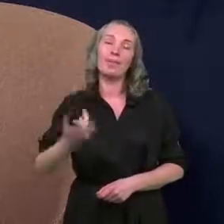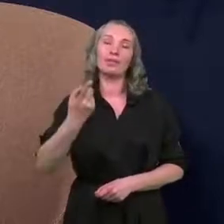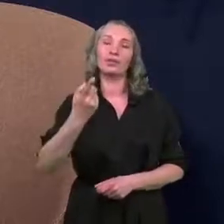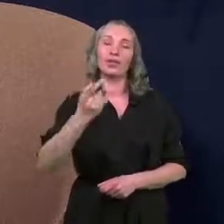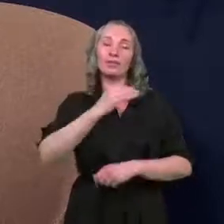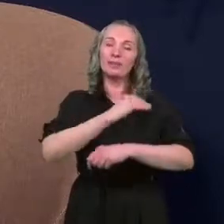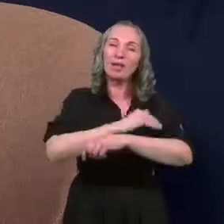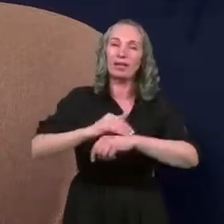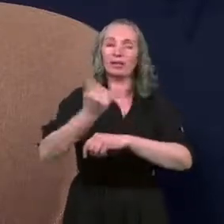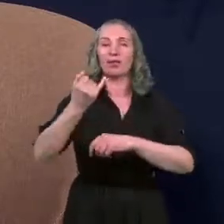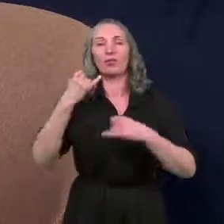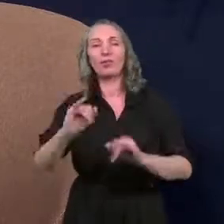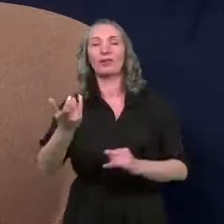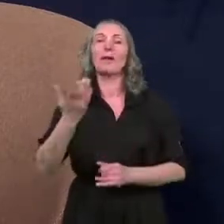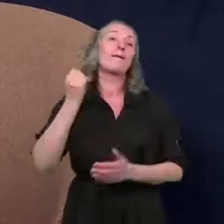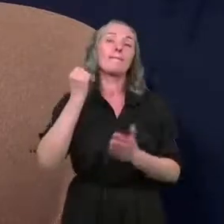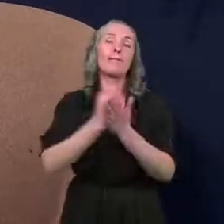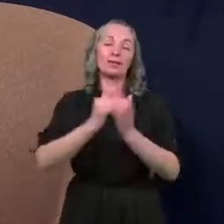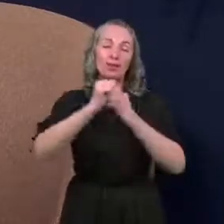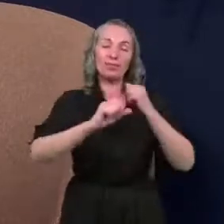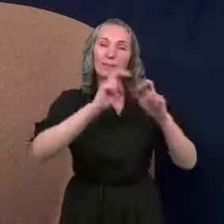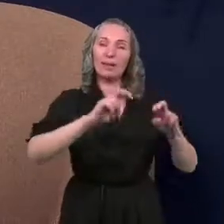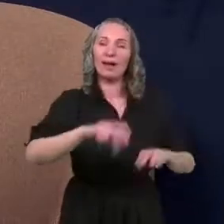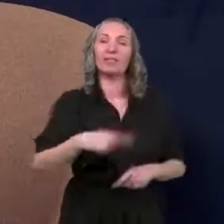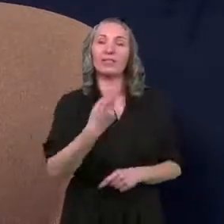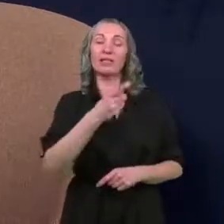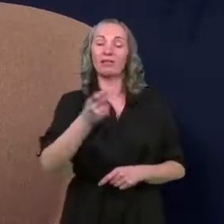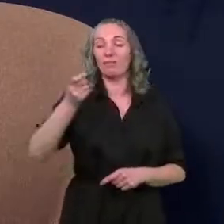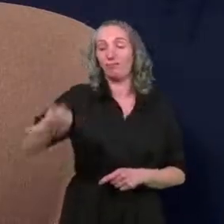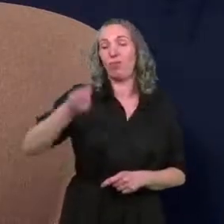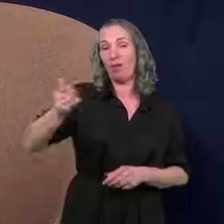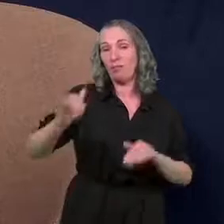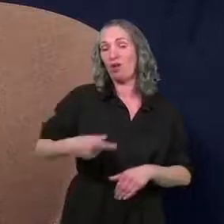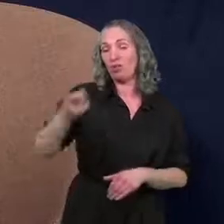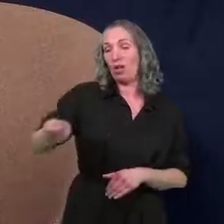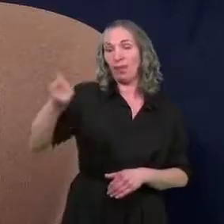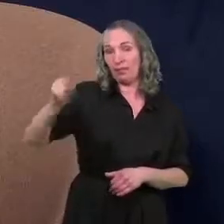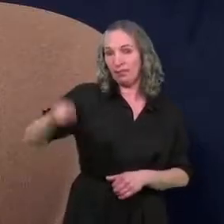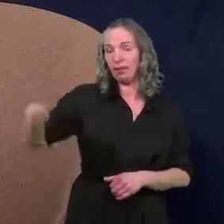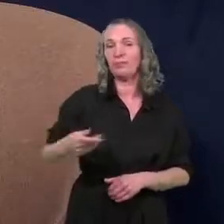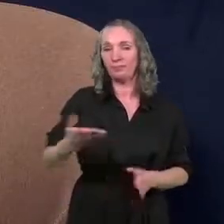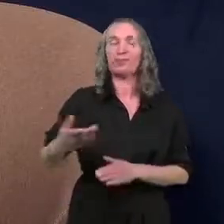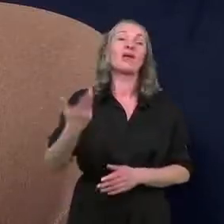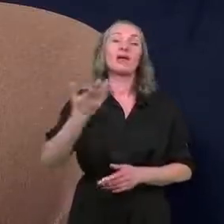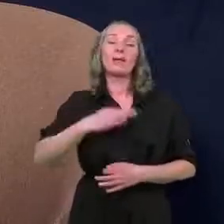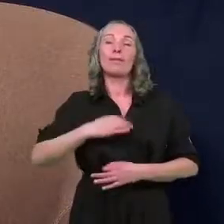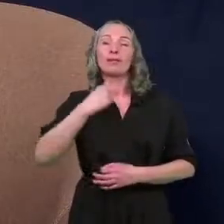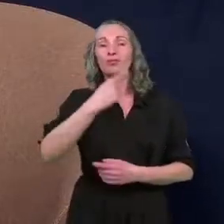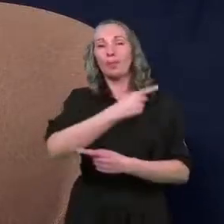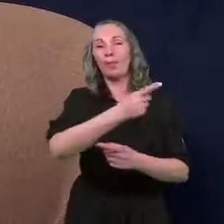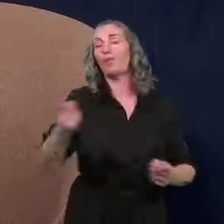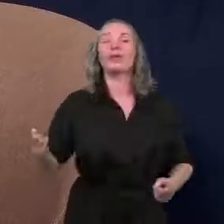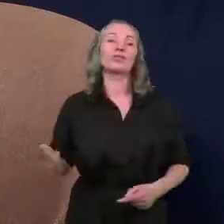innymi kryteriami, będą sprawdzane możliwości płacenia czynszu. Ja chcę Państwu powiedzieć, że